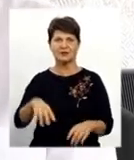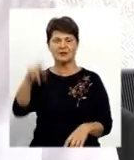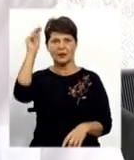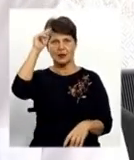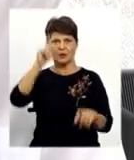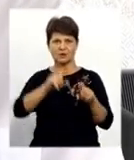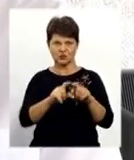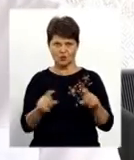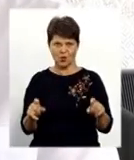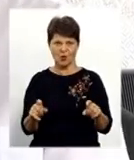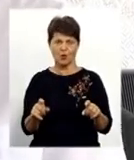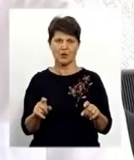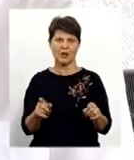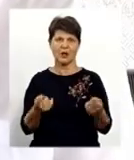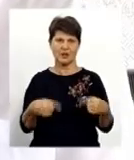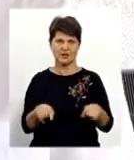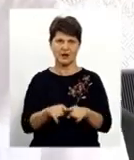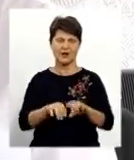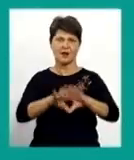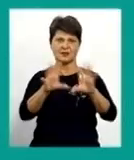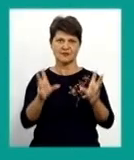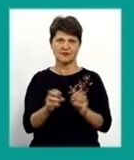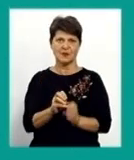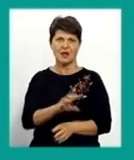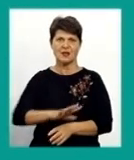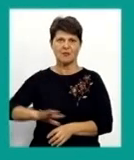В принципі, ось такий загальний європейський досвід.